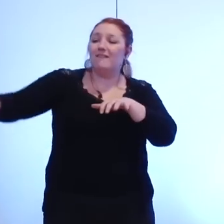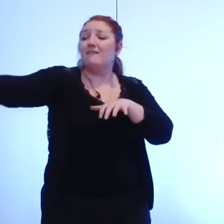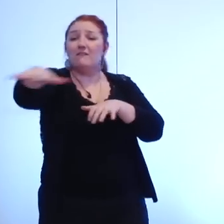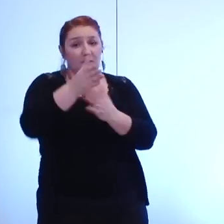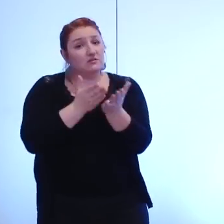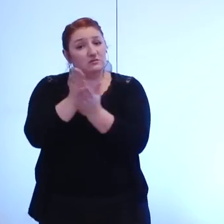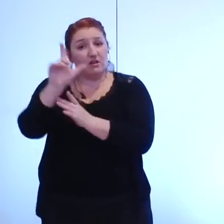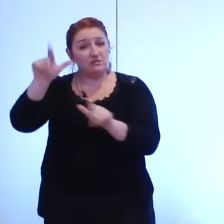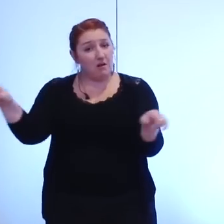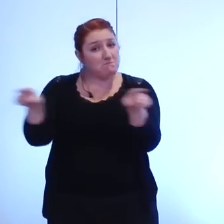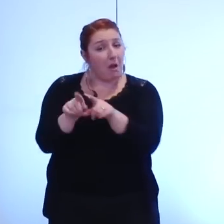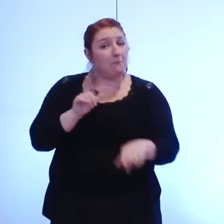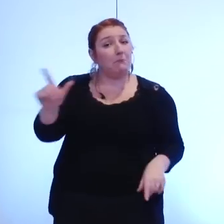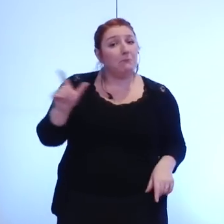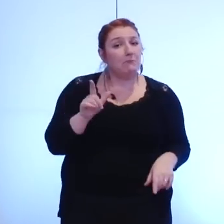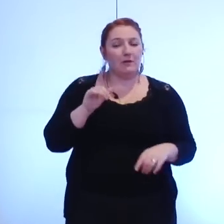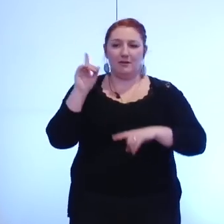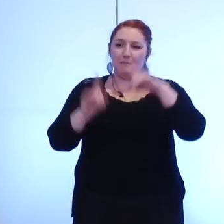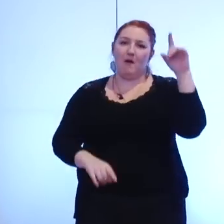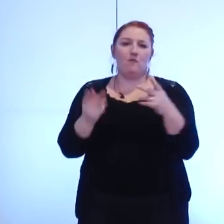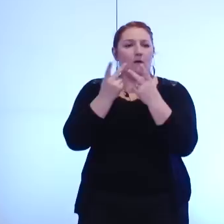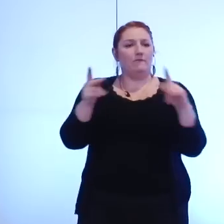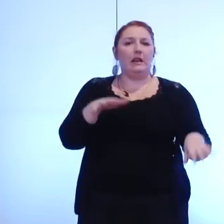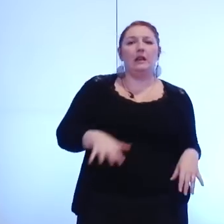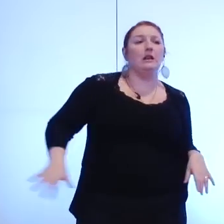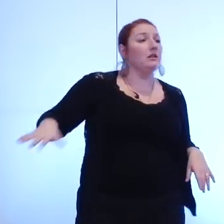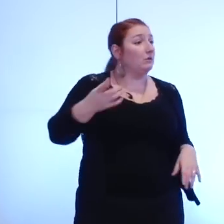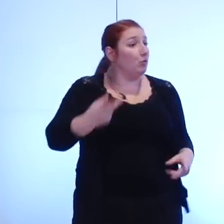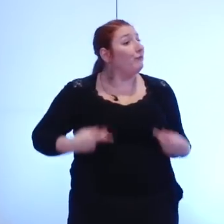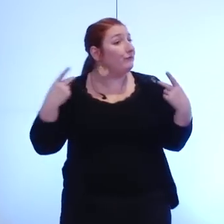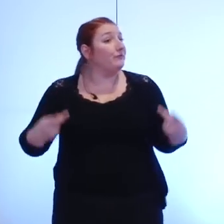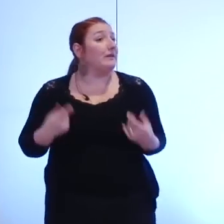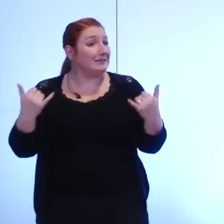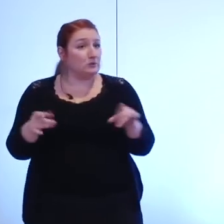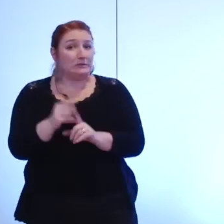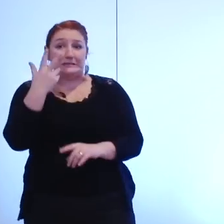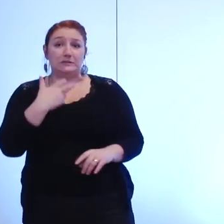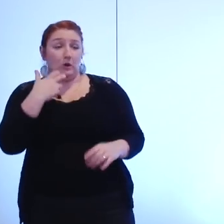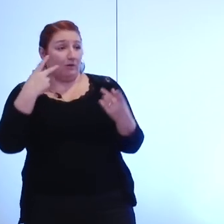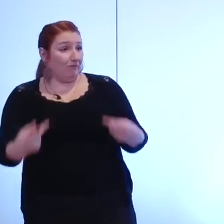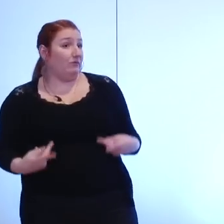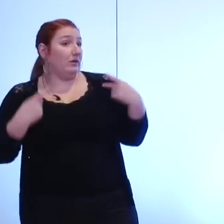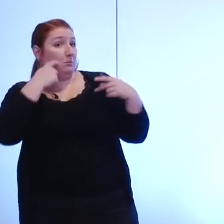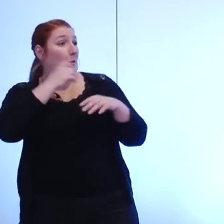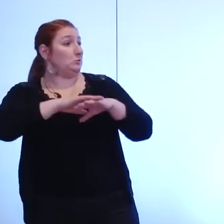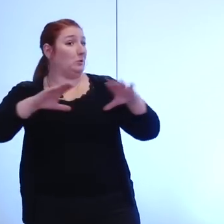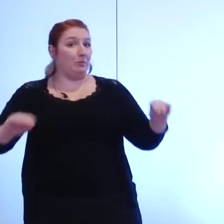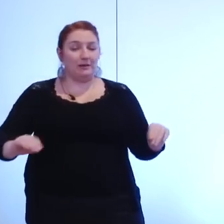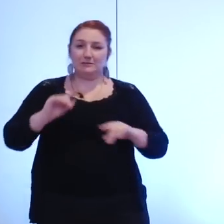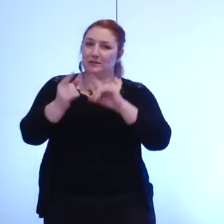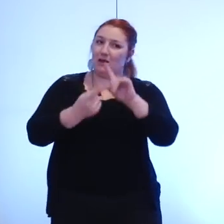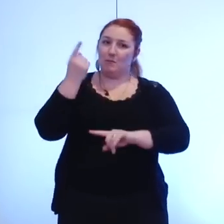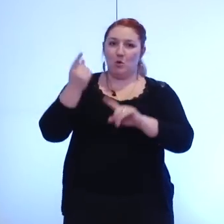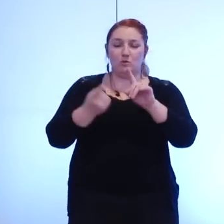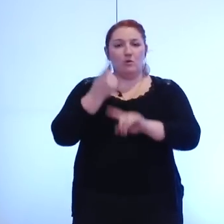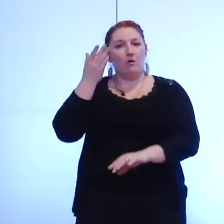dans laquelle nous vivons tous et nos concitoyens vivent doivent aussi trouver des réponses demain à des échelles